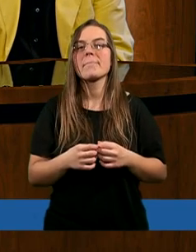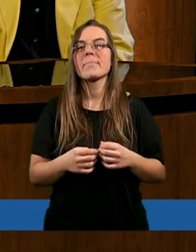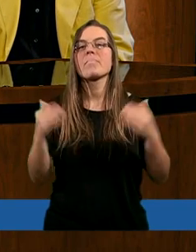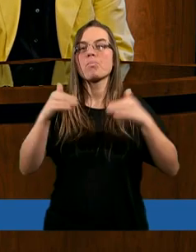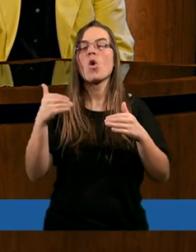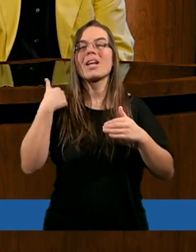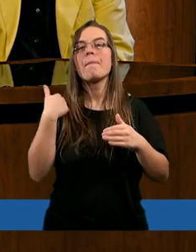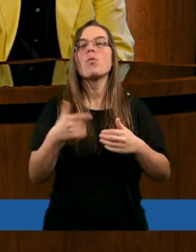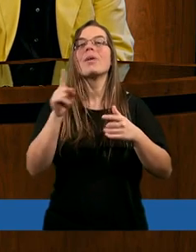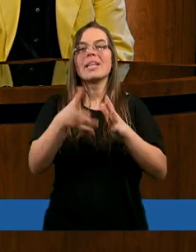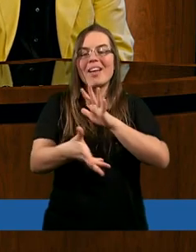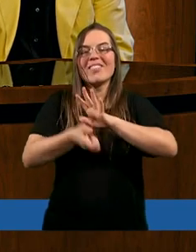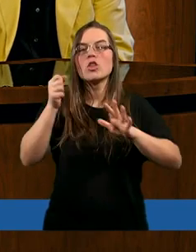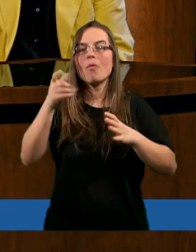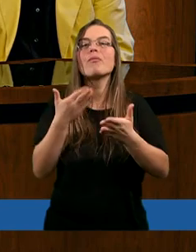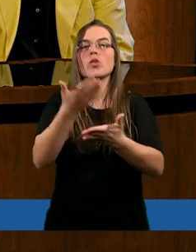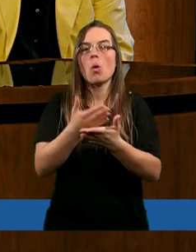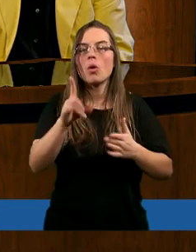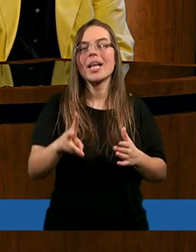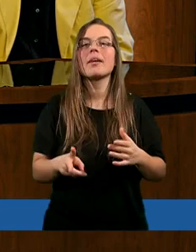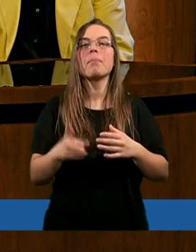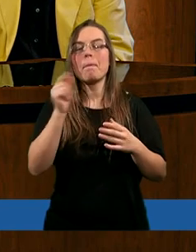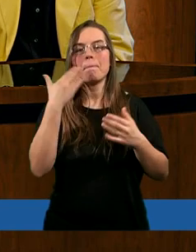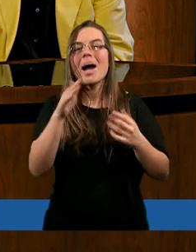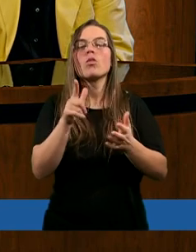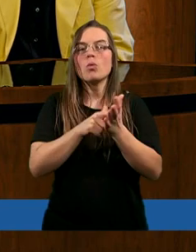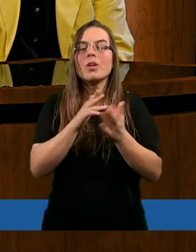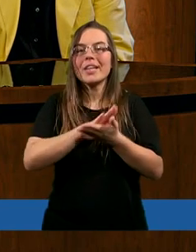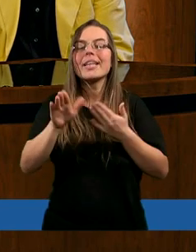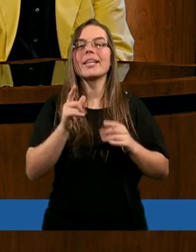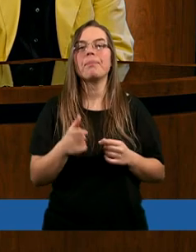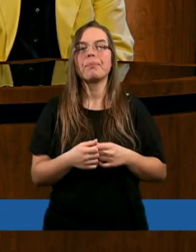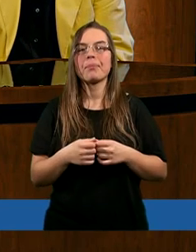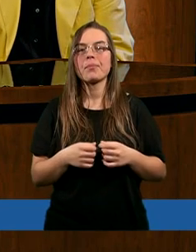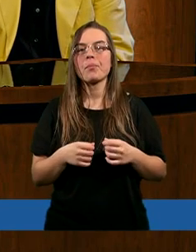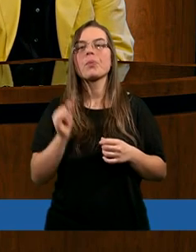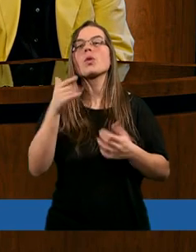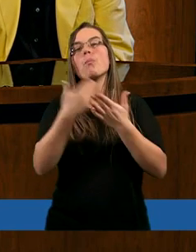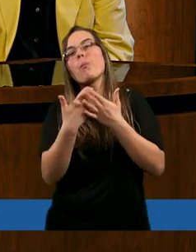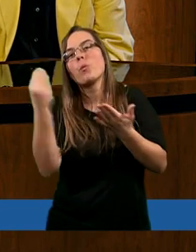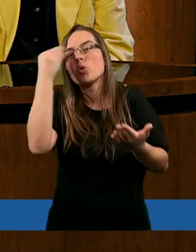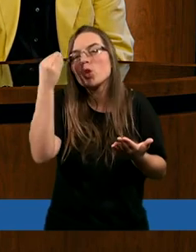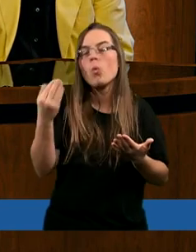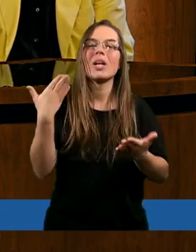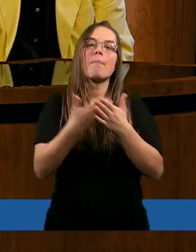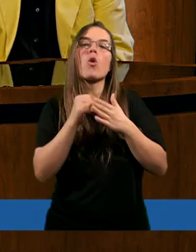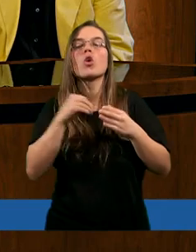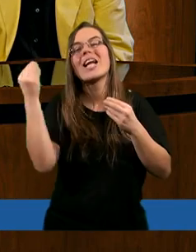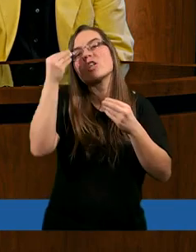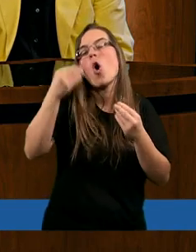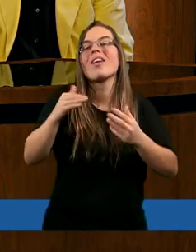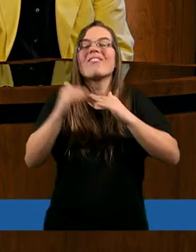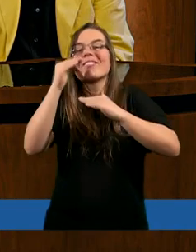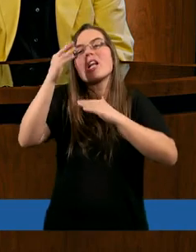można byłoby z niego wyciągnąć wniosek bardzo szybki, po co się uczyć, po co się szkolić,